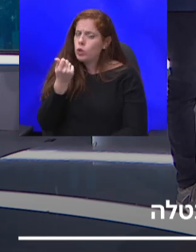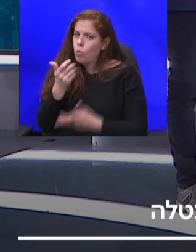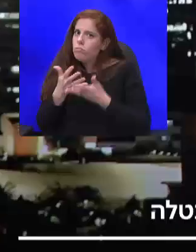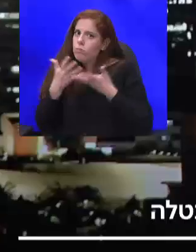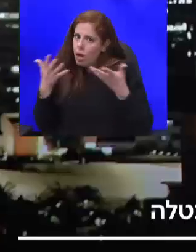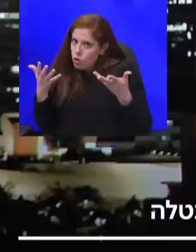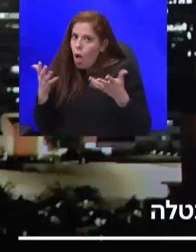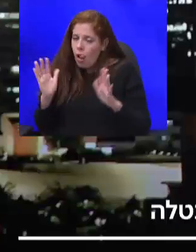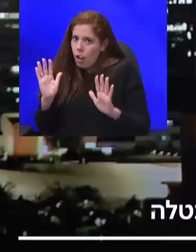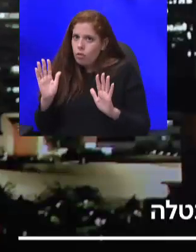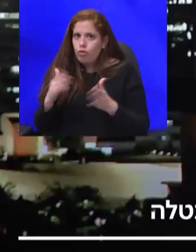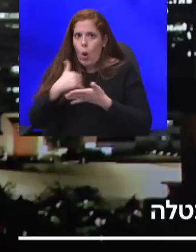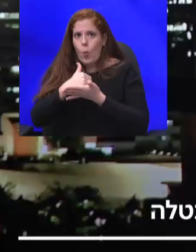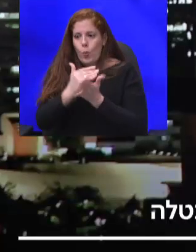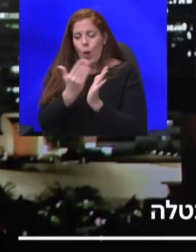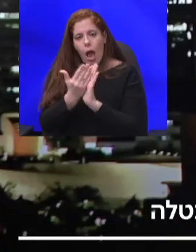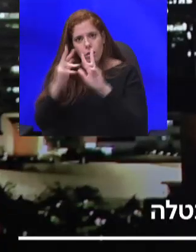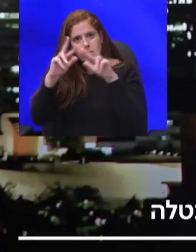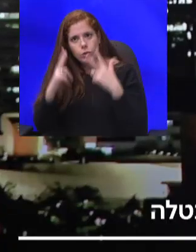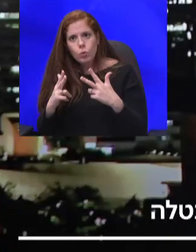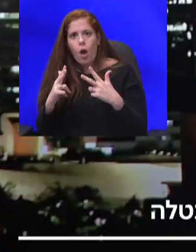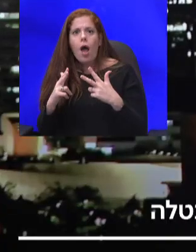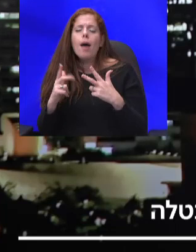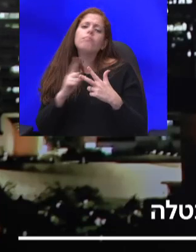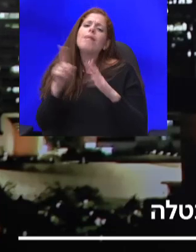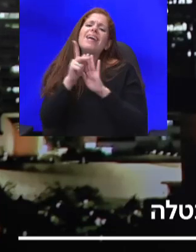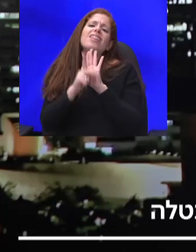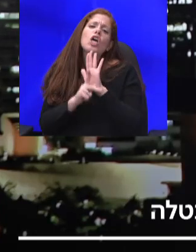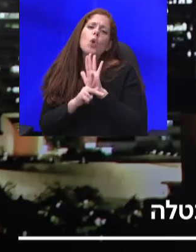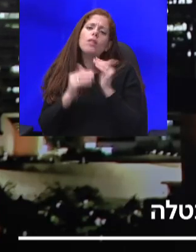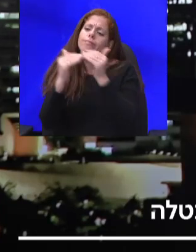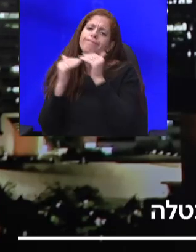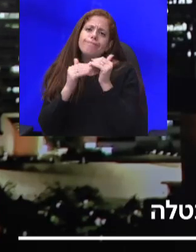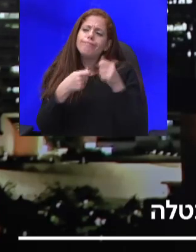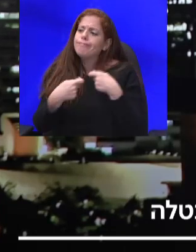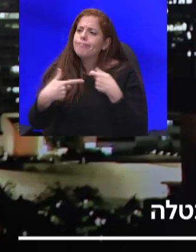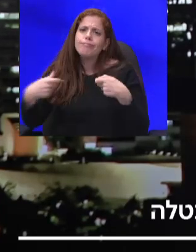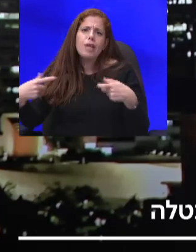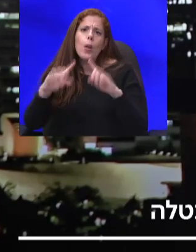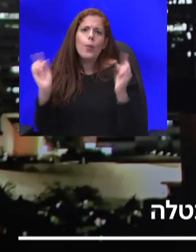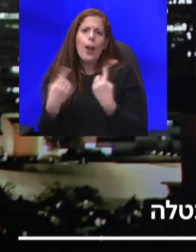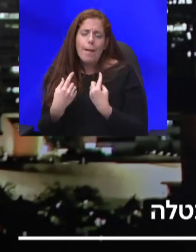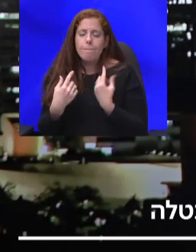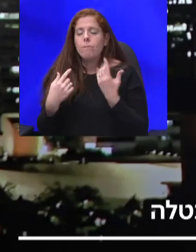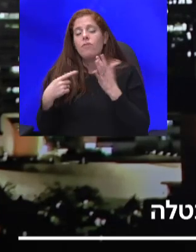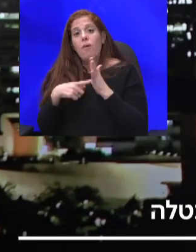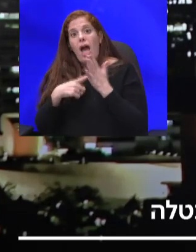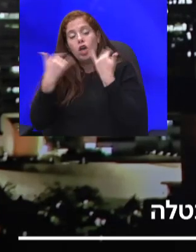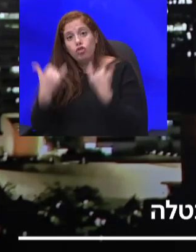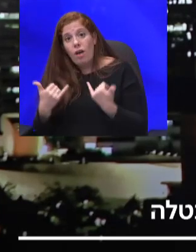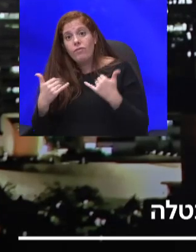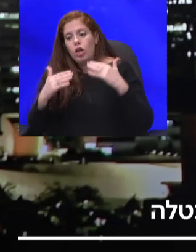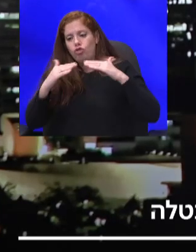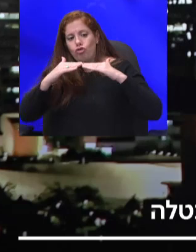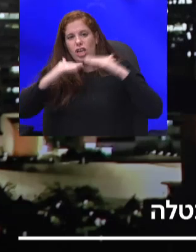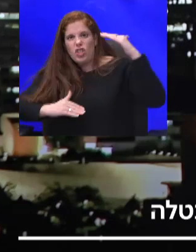בצורה בעצם ללא קריטריונים, ומאחר ויש עכשיו עלייה באי השוויון, הצורך למקד